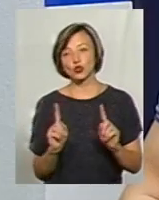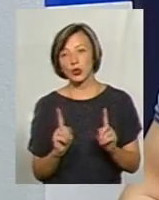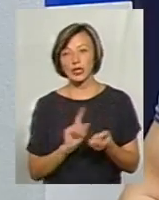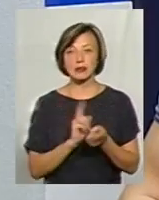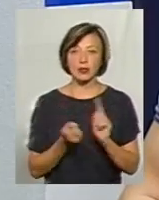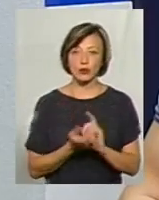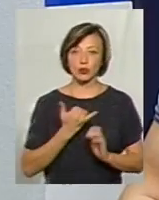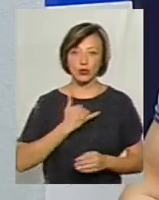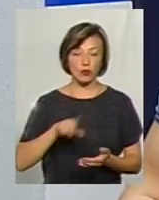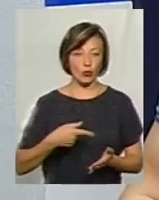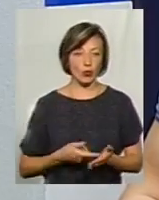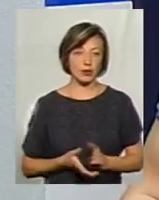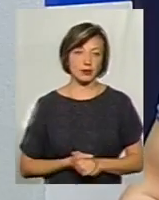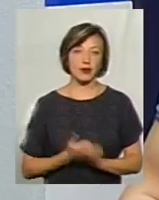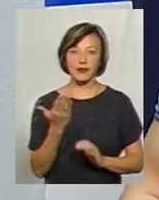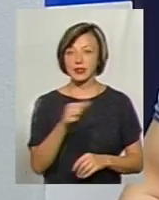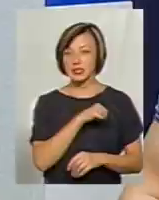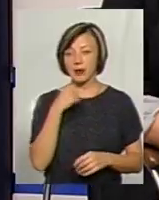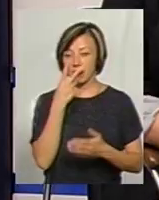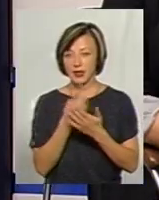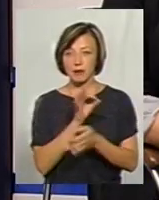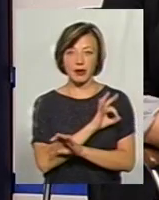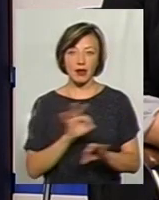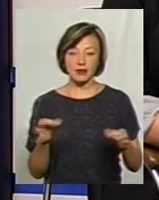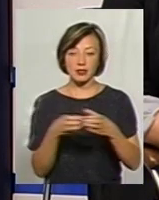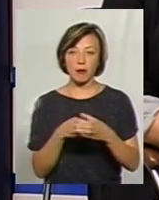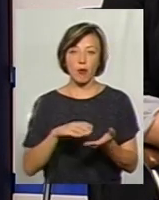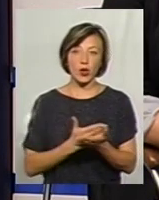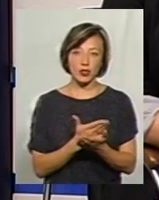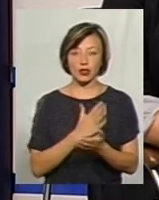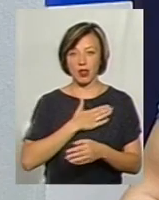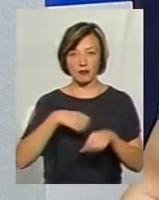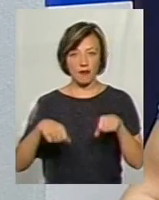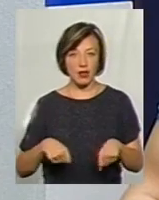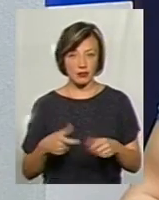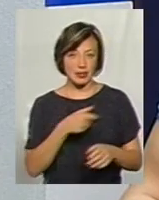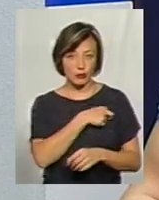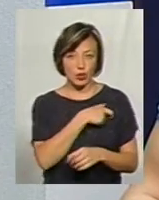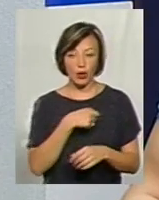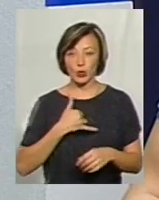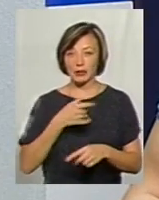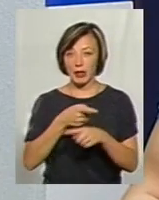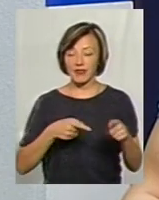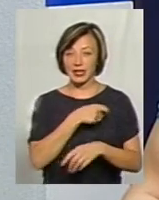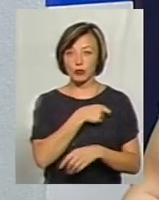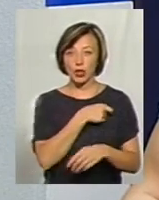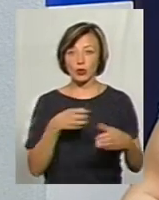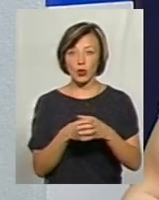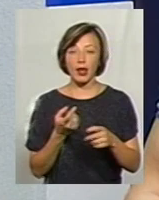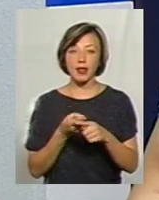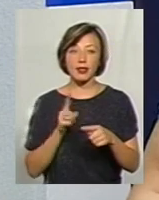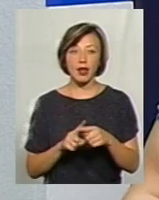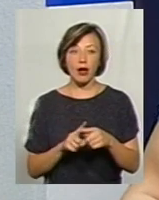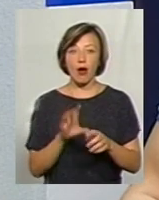изменить в нашем городе. Вы сами прекрасно видите, там на тот же состав политический, там наши власти. У нас половина депутатского корпуса, это